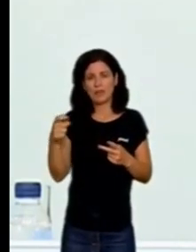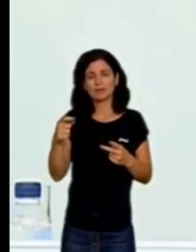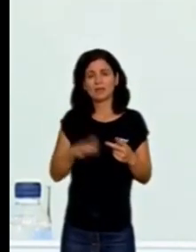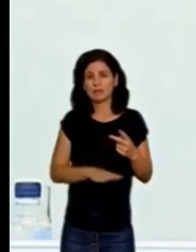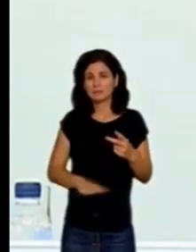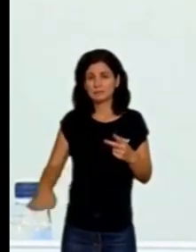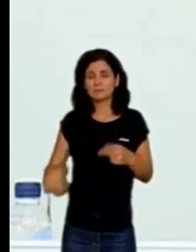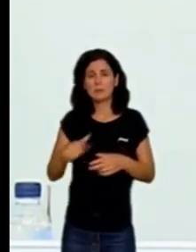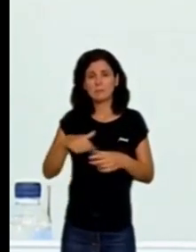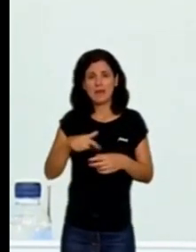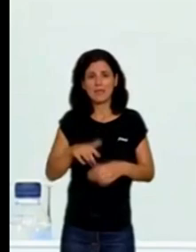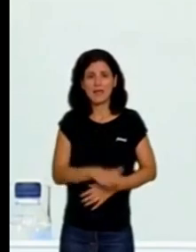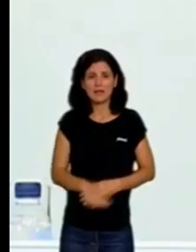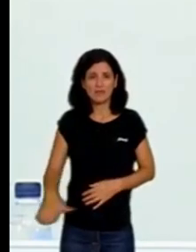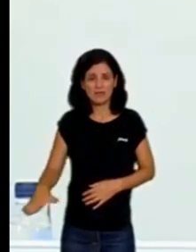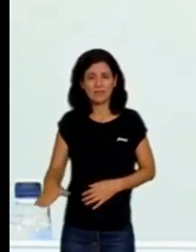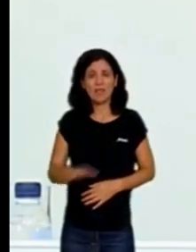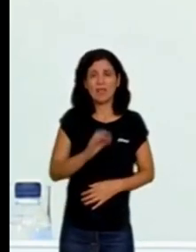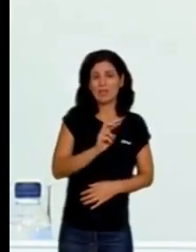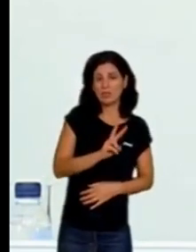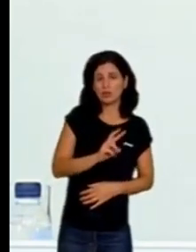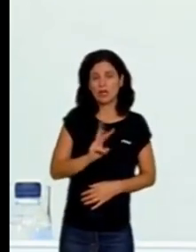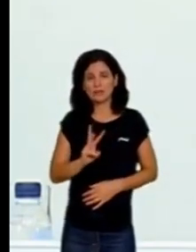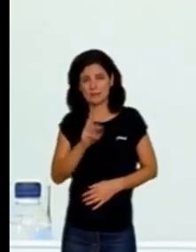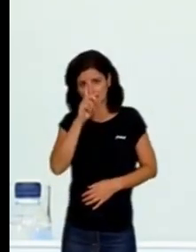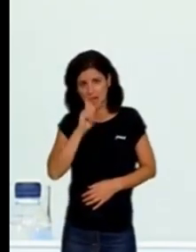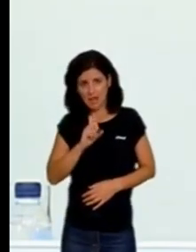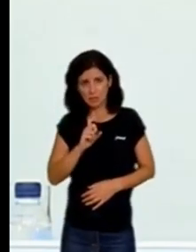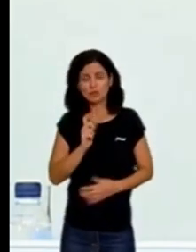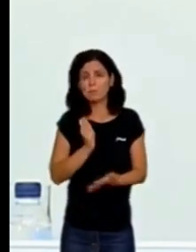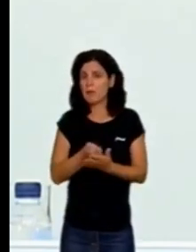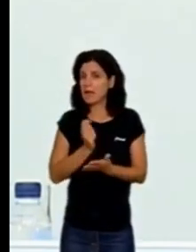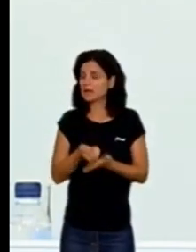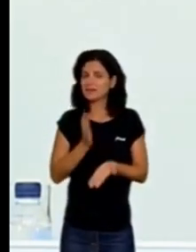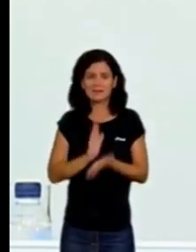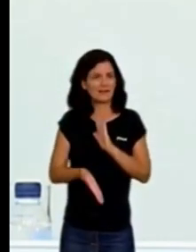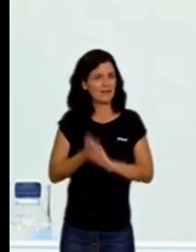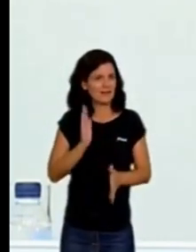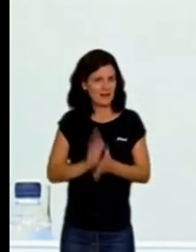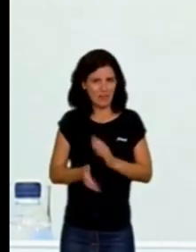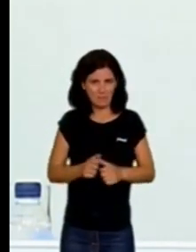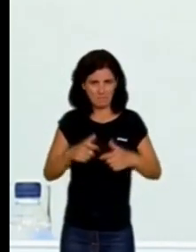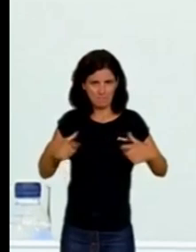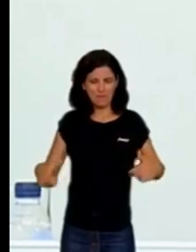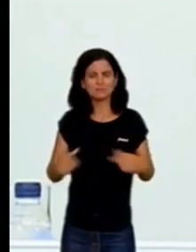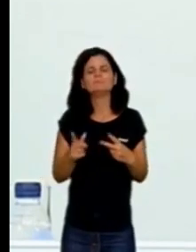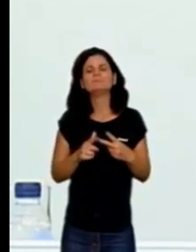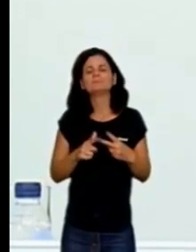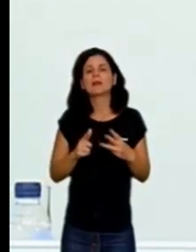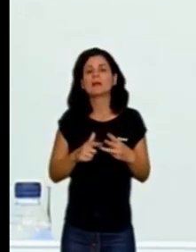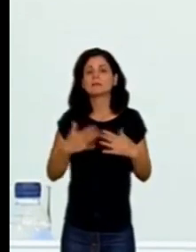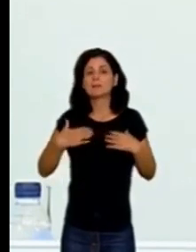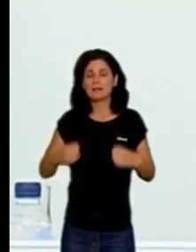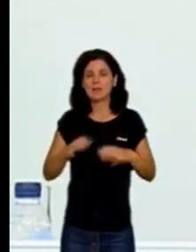plaça escolar en infantil de dos a tres anys sense tindre que pagar per això. Avui hi ha sanitat